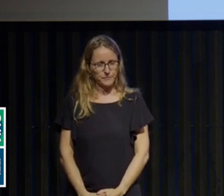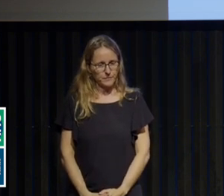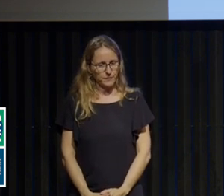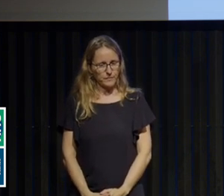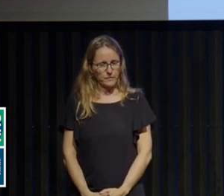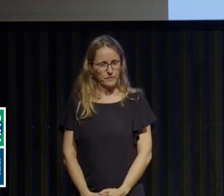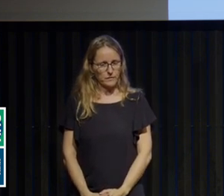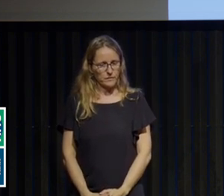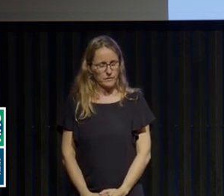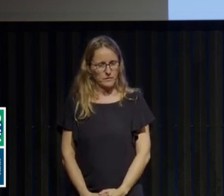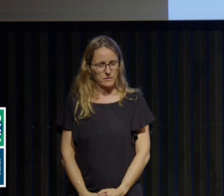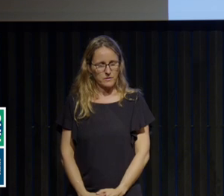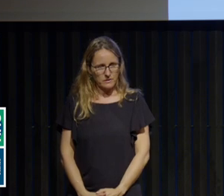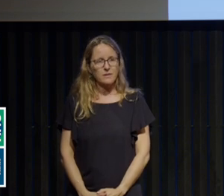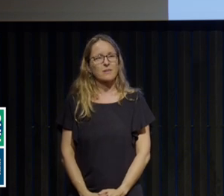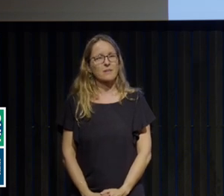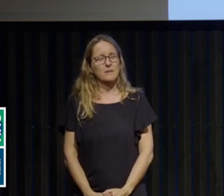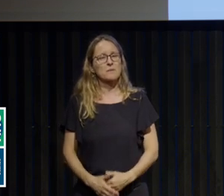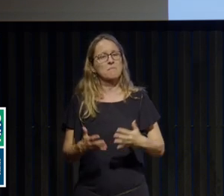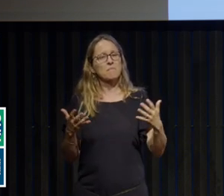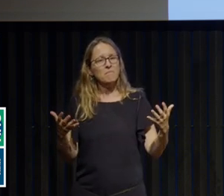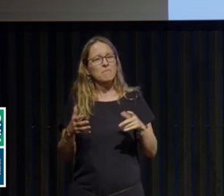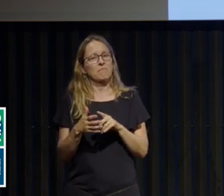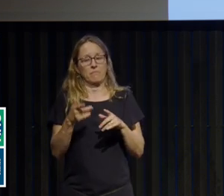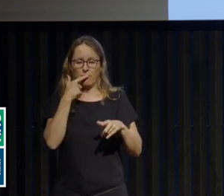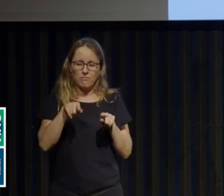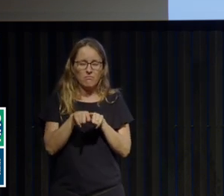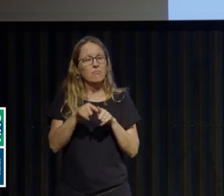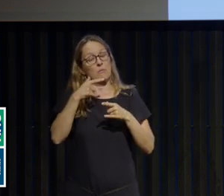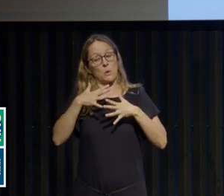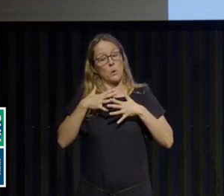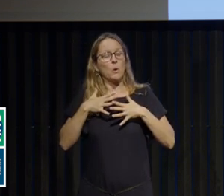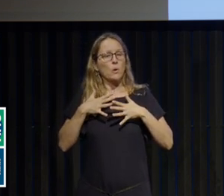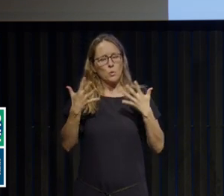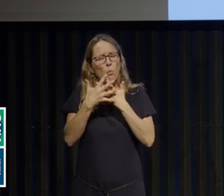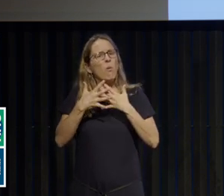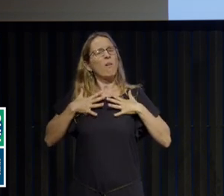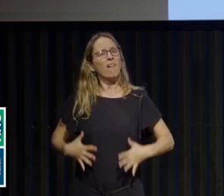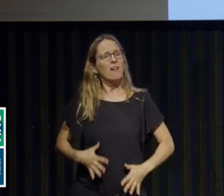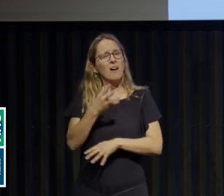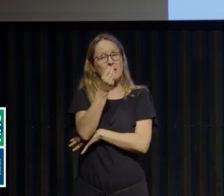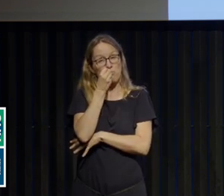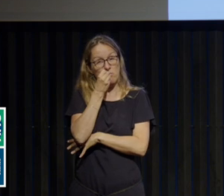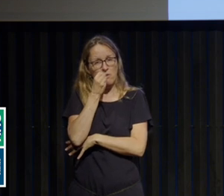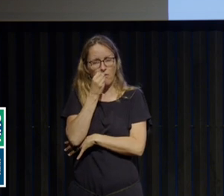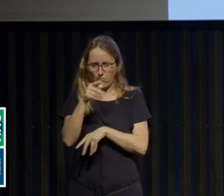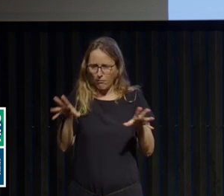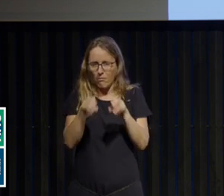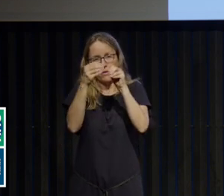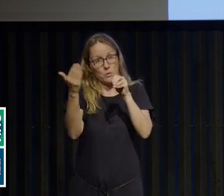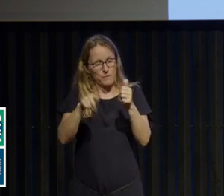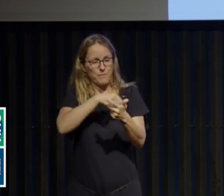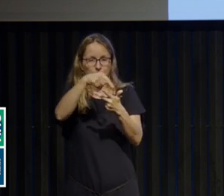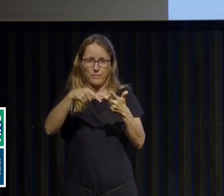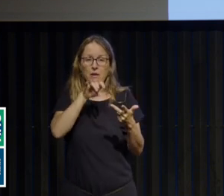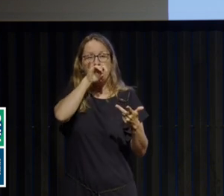Alors, qu'est-ce qu'on regroupe sous le terme de troubles des conduites alimentaires ? Alors, on va retenir trois principaux troubles. L'anorexie